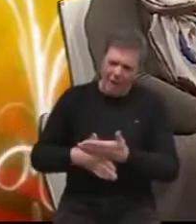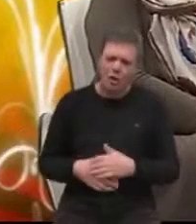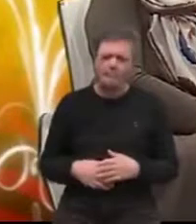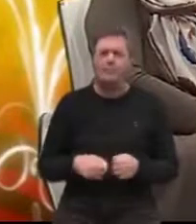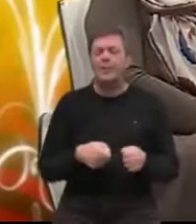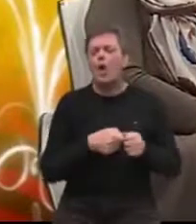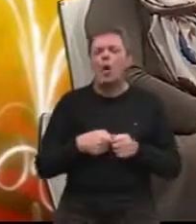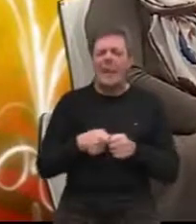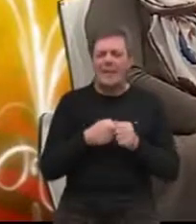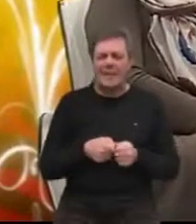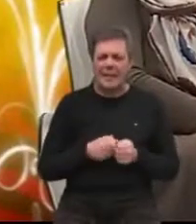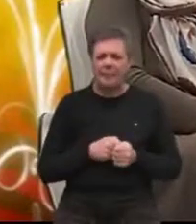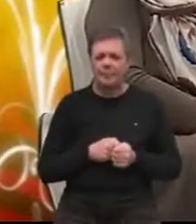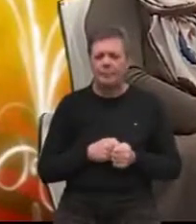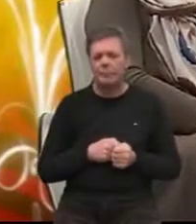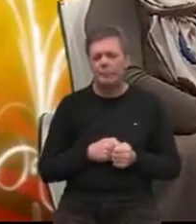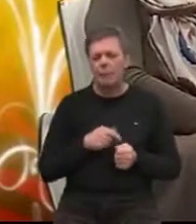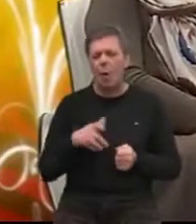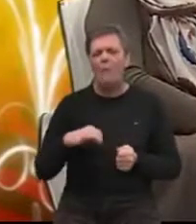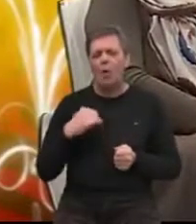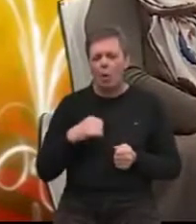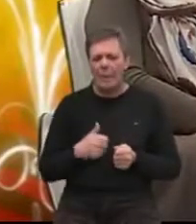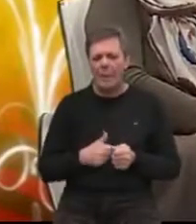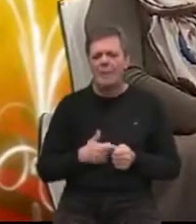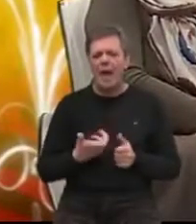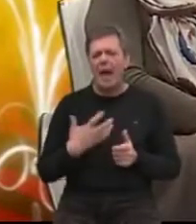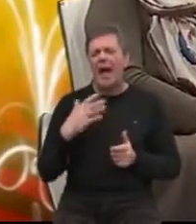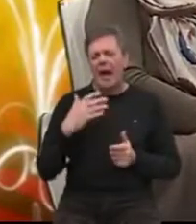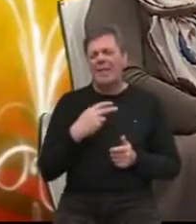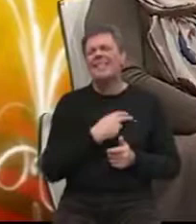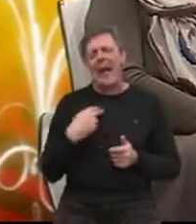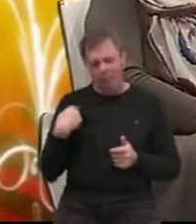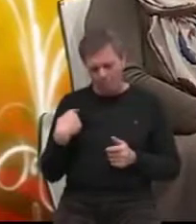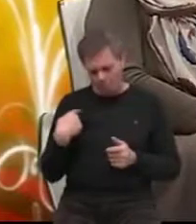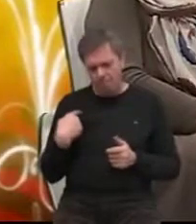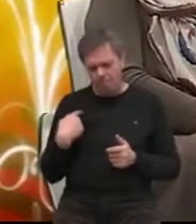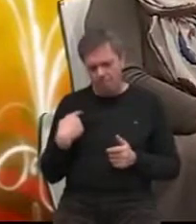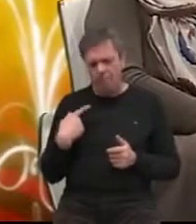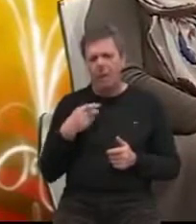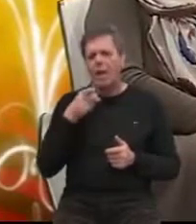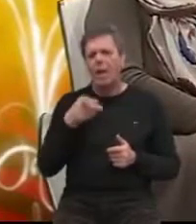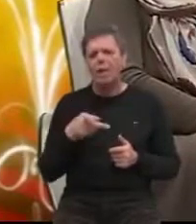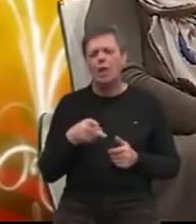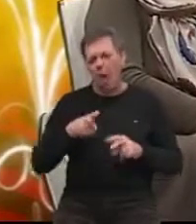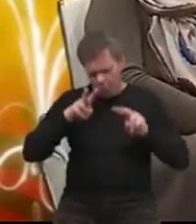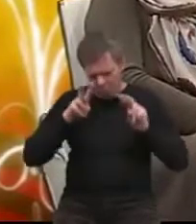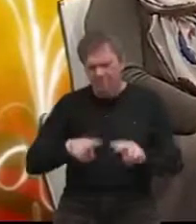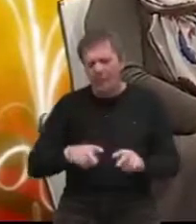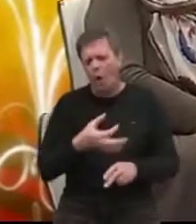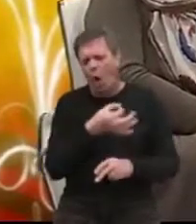edukal organizira, znači on se radi ove godine u sorganizaciji sa gradom Zagrebom i to je stvarno